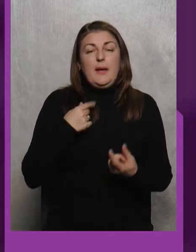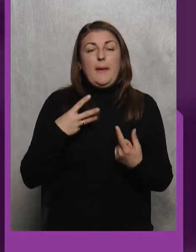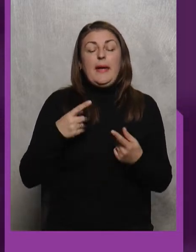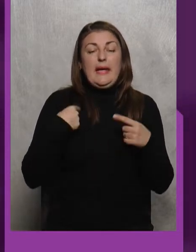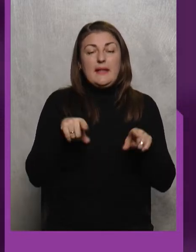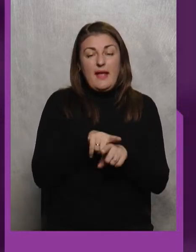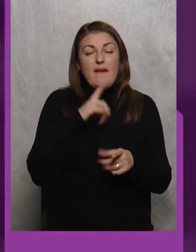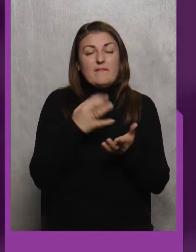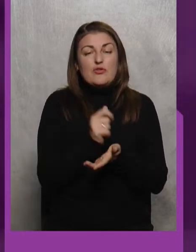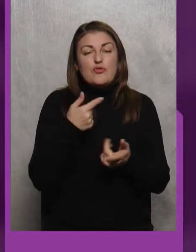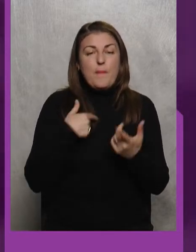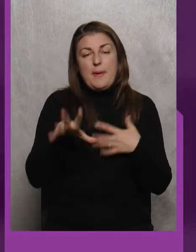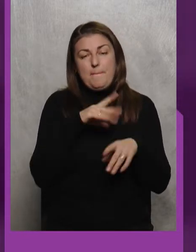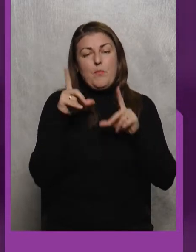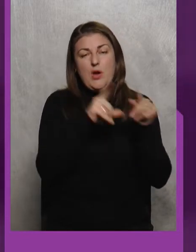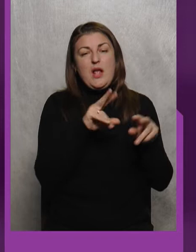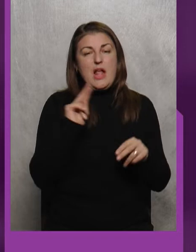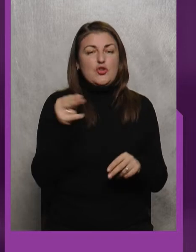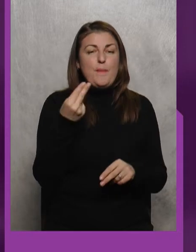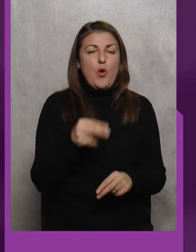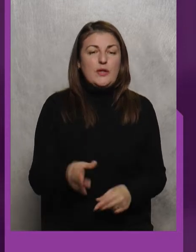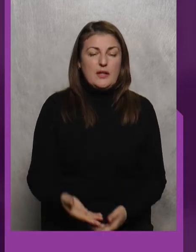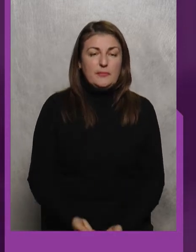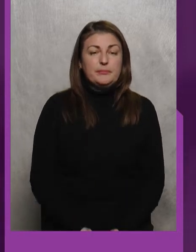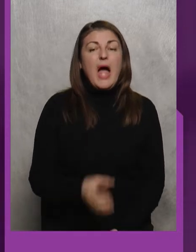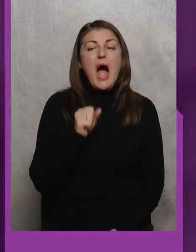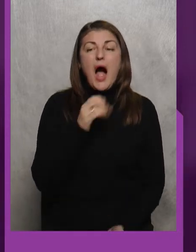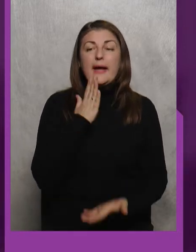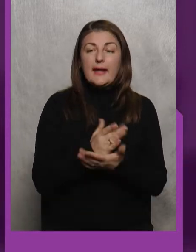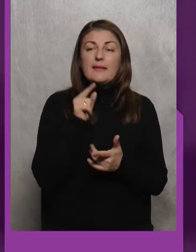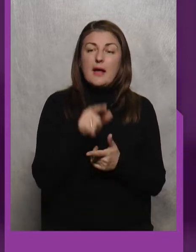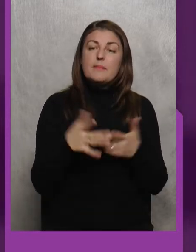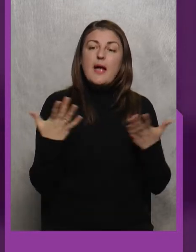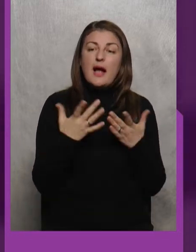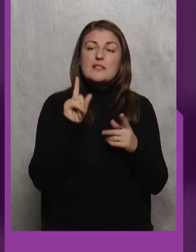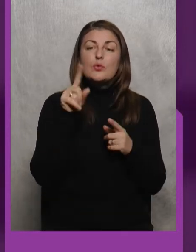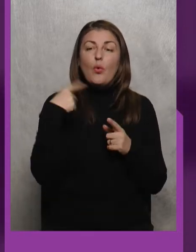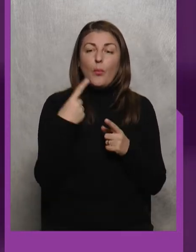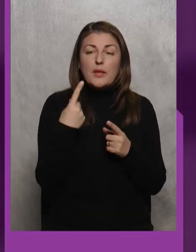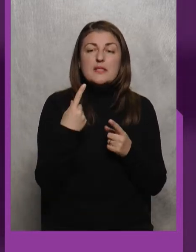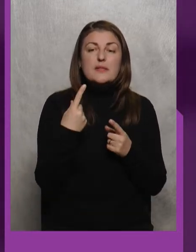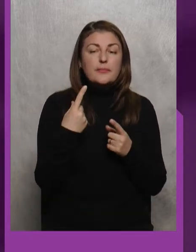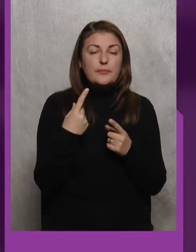так вийшло, що ми поїхали на чемпіонату Ну а є там якась область